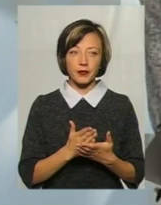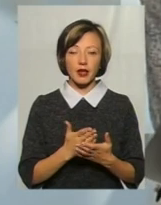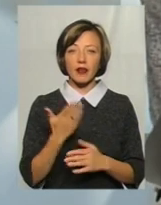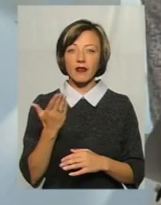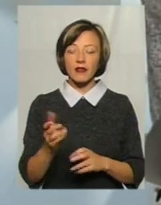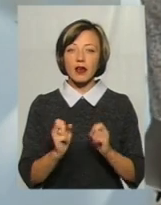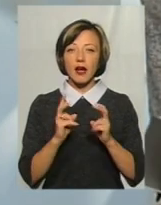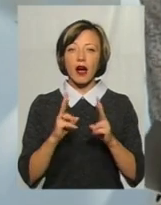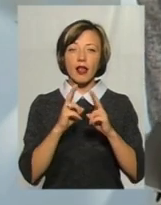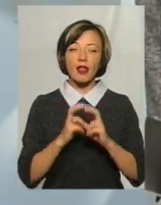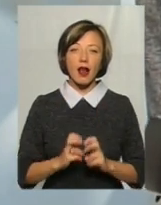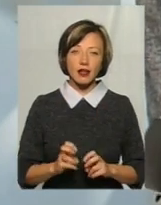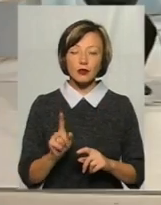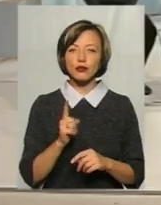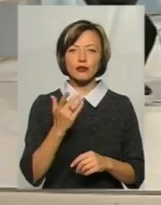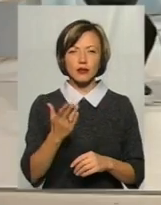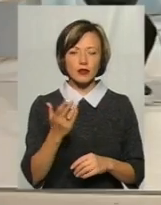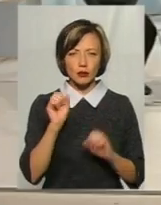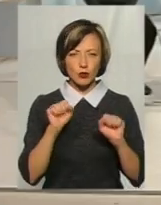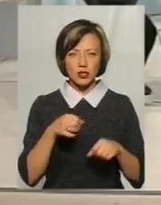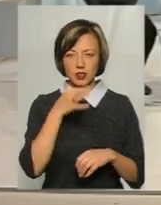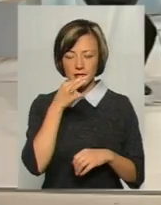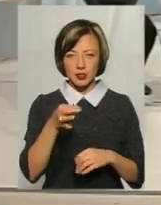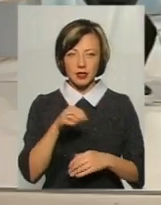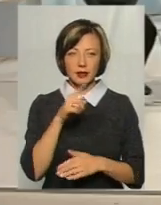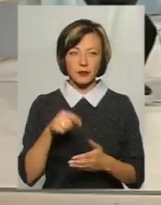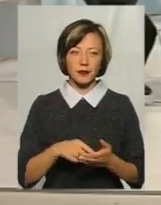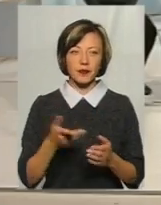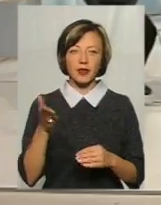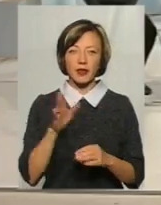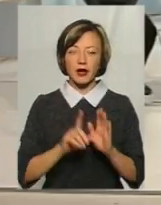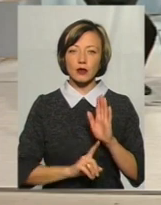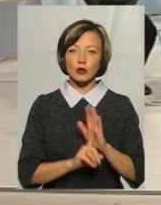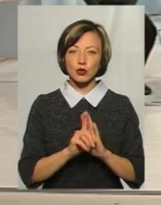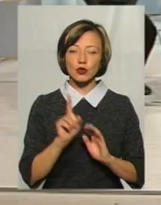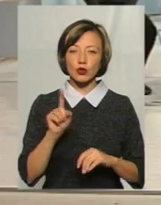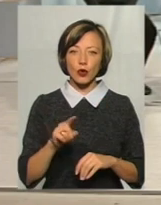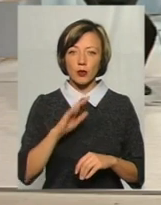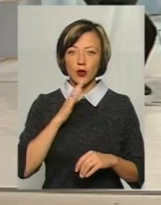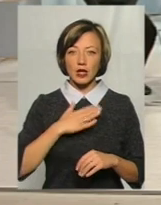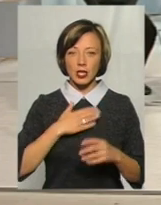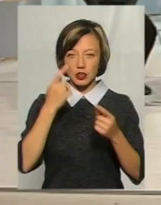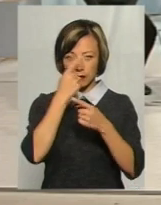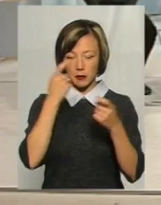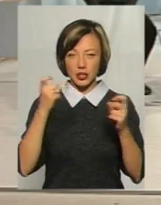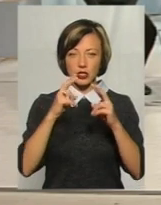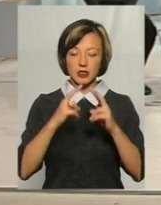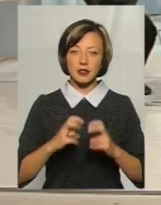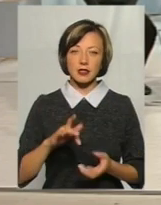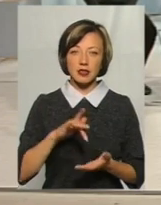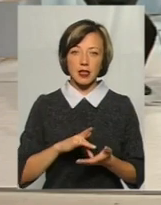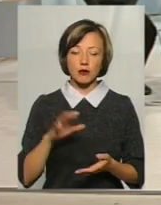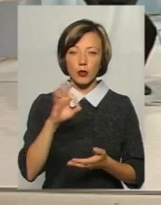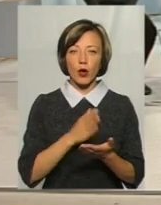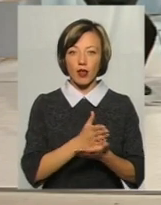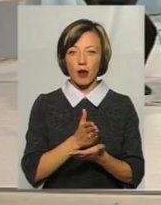як аналітик, що ви з приводу цього можете сказати? Ну, спочатку я почну з того, що про наш інформаційно-аналітичний центр, про напрямки